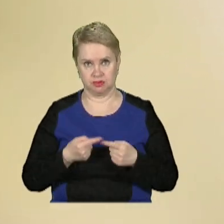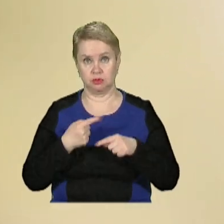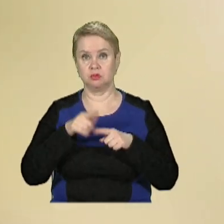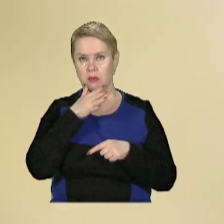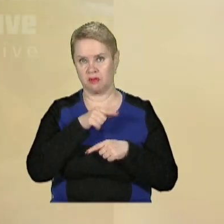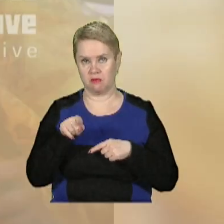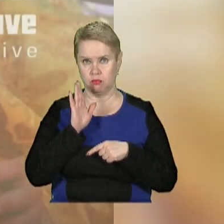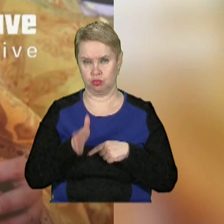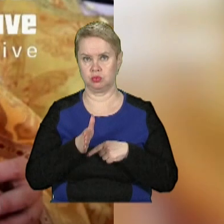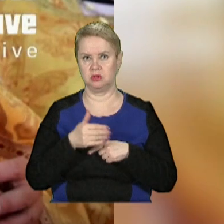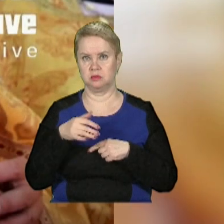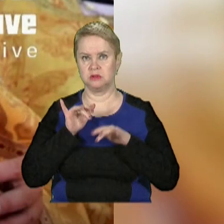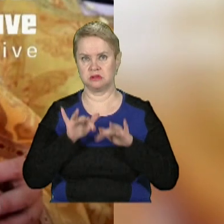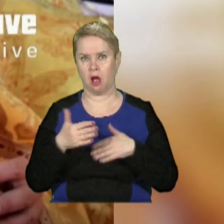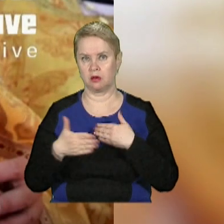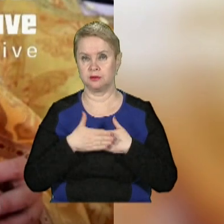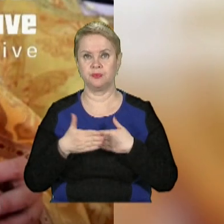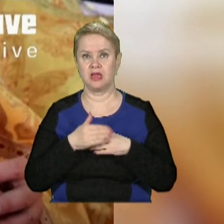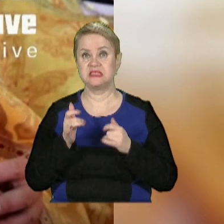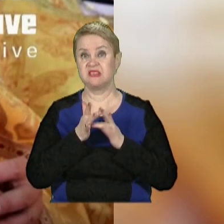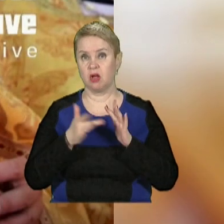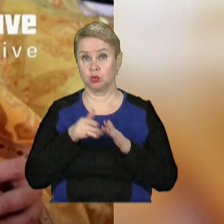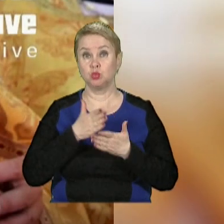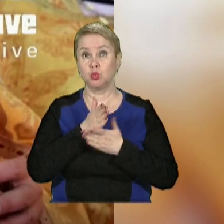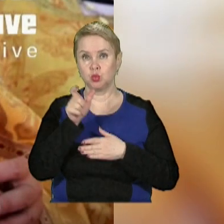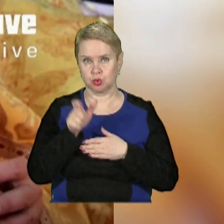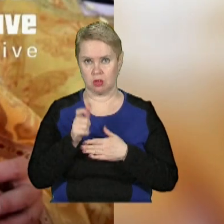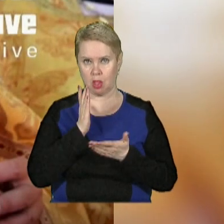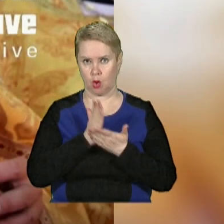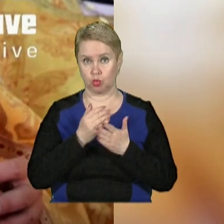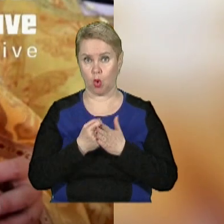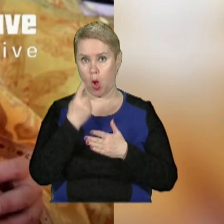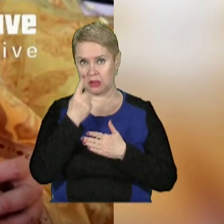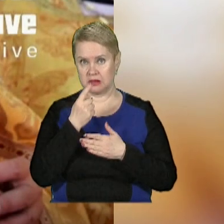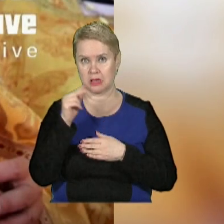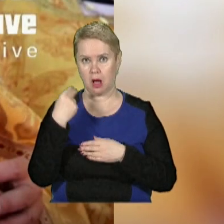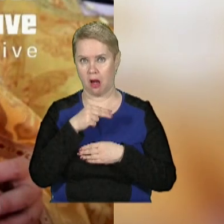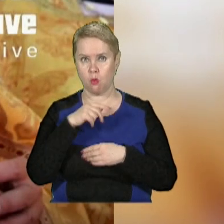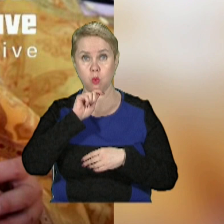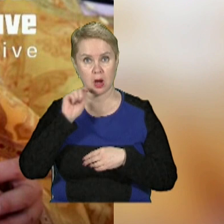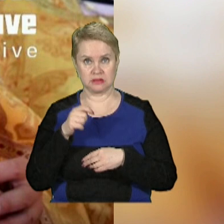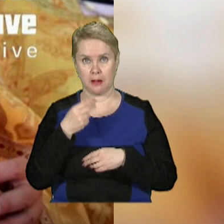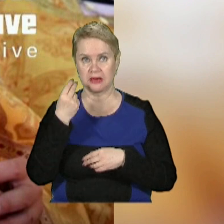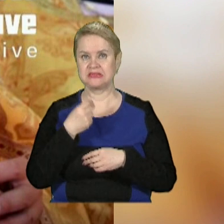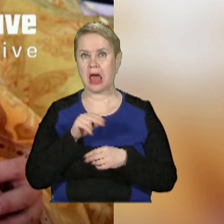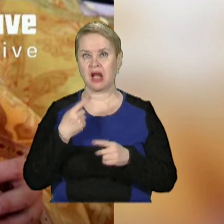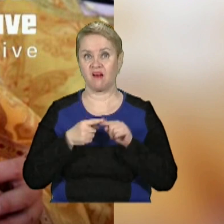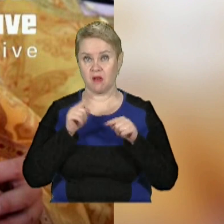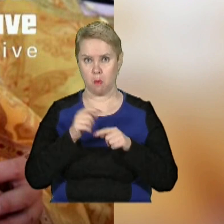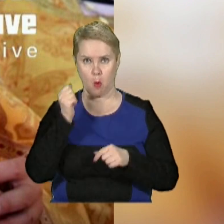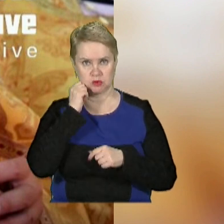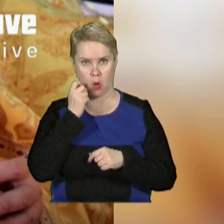часом йому обиратимуть запобіжний захід. Священо-служитель належить до одного із храмів Української православної церкви